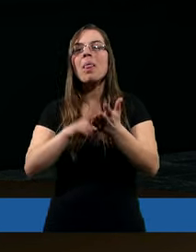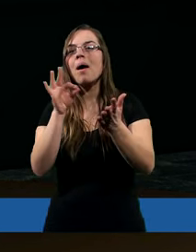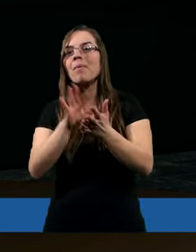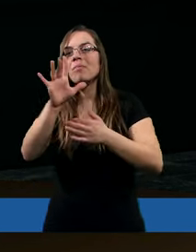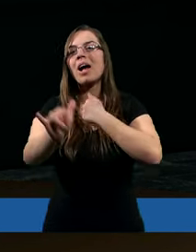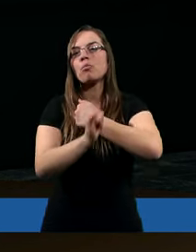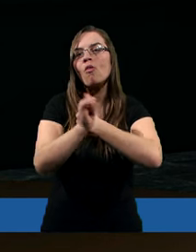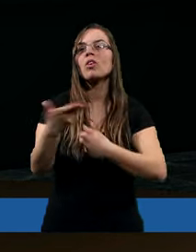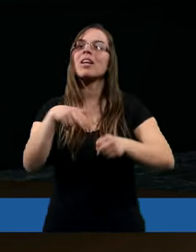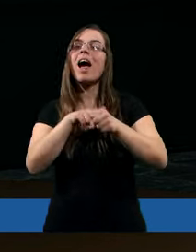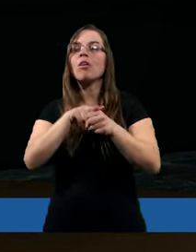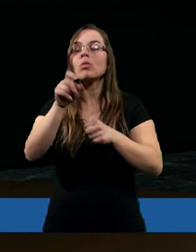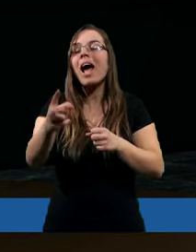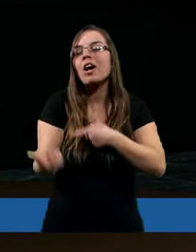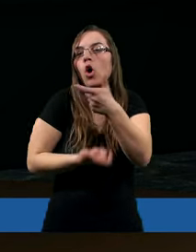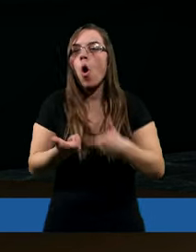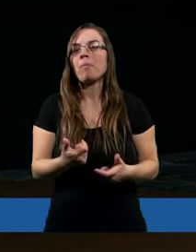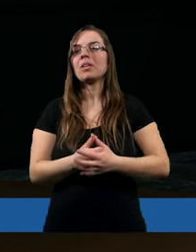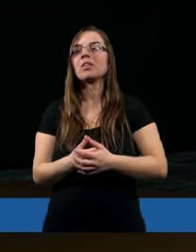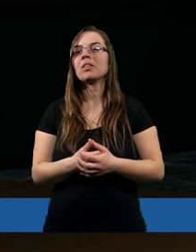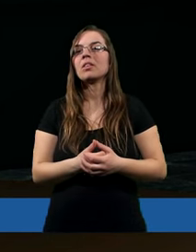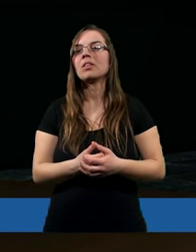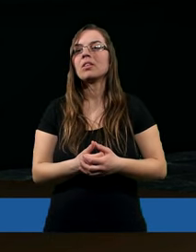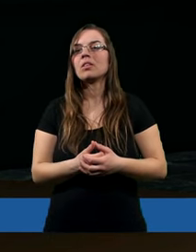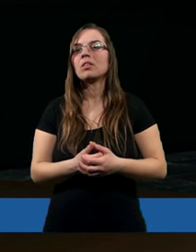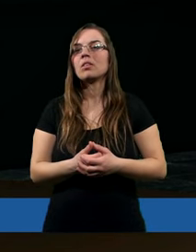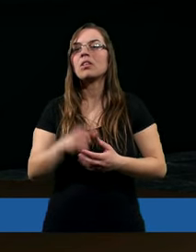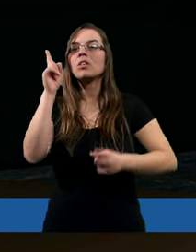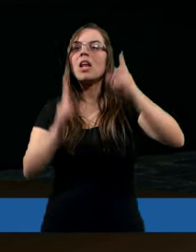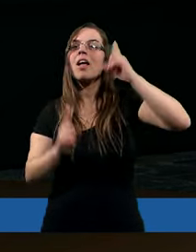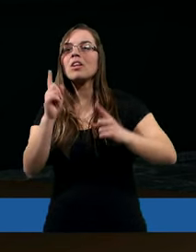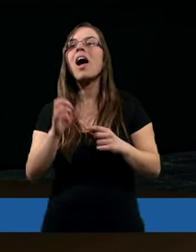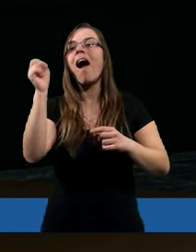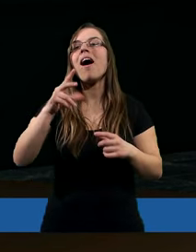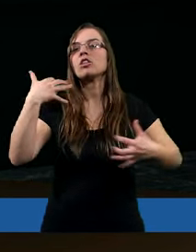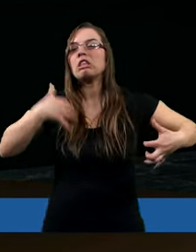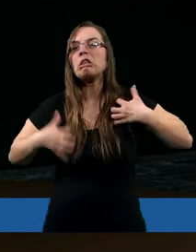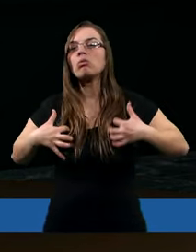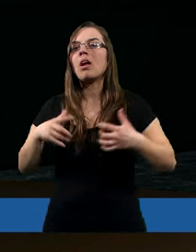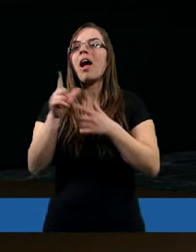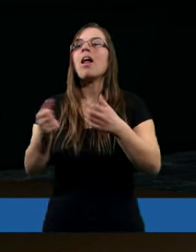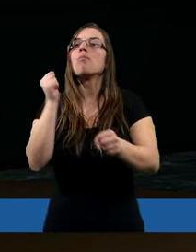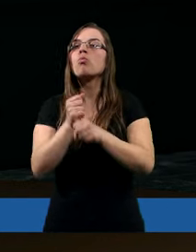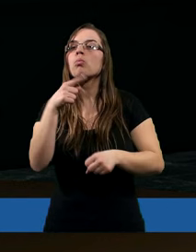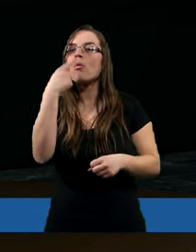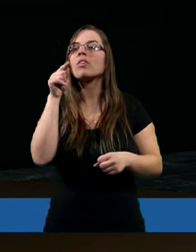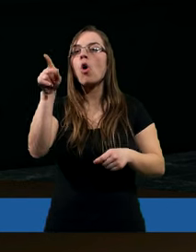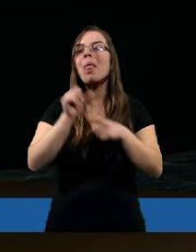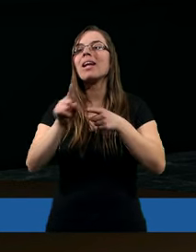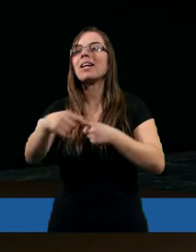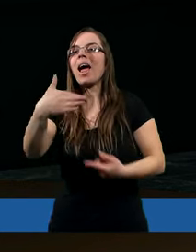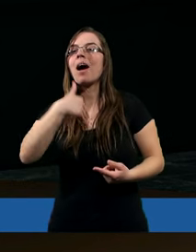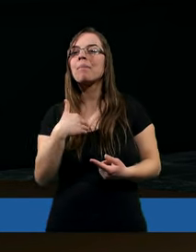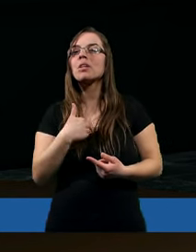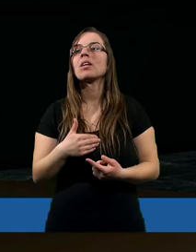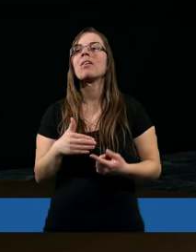pewno masz powody, dla którego tak robisz. I czasem to, to czasem aż się złoszczę, tak? Ale muszę powiedzieć, że ona jest dla mnie